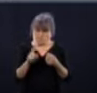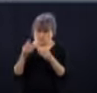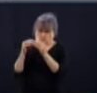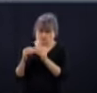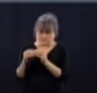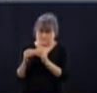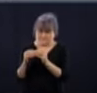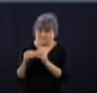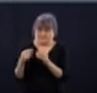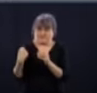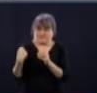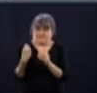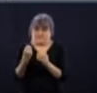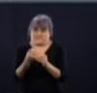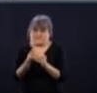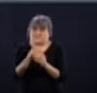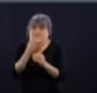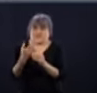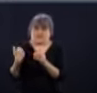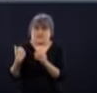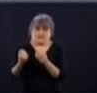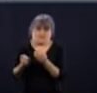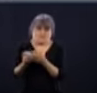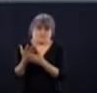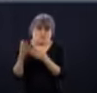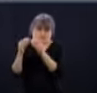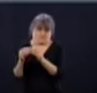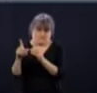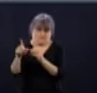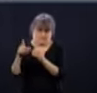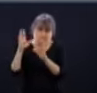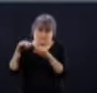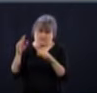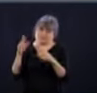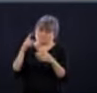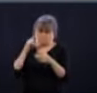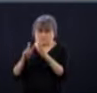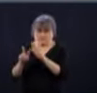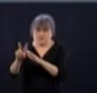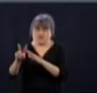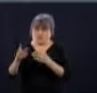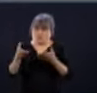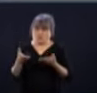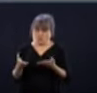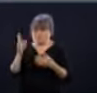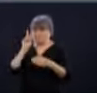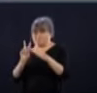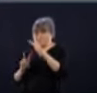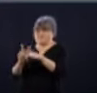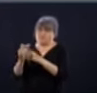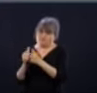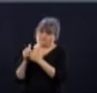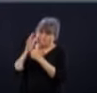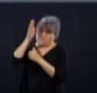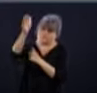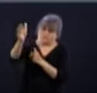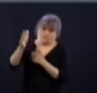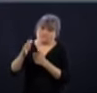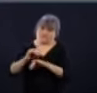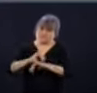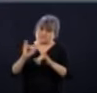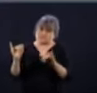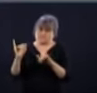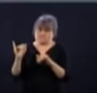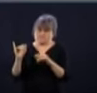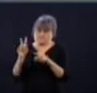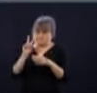savez, les projections à très long terme, plus on projette à long terme, plus les écarts sont tellement grands que ça ne donne presque plus rien de le